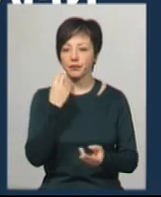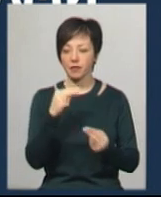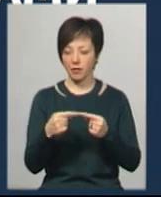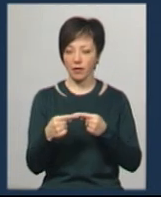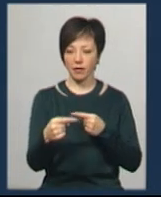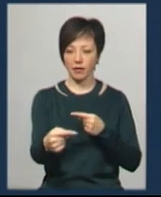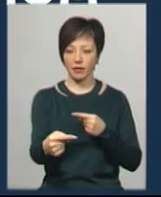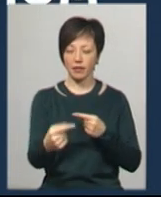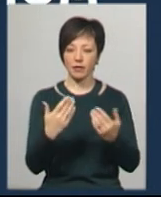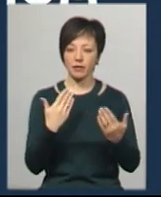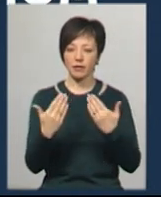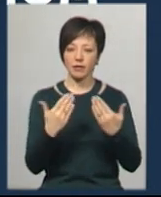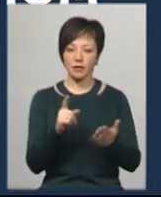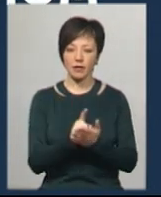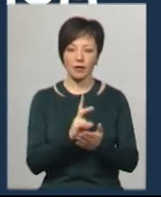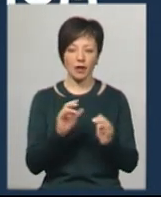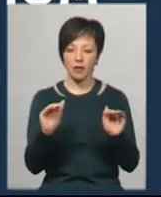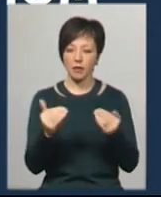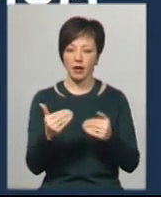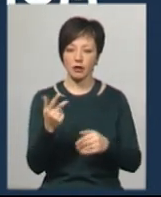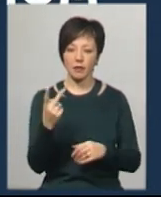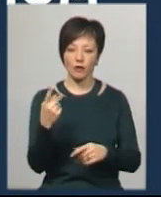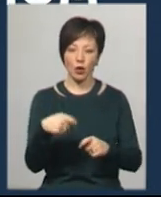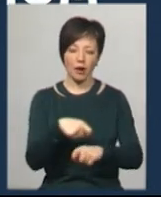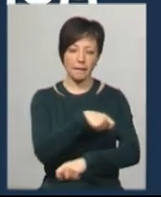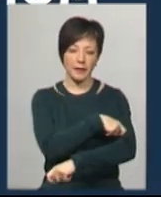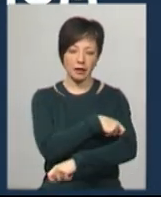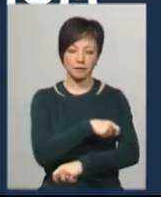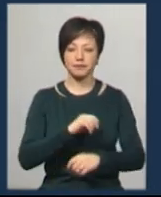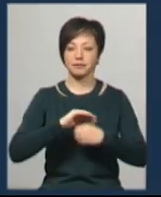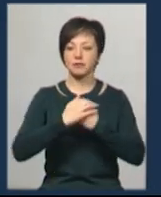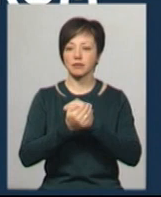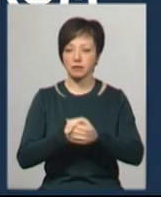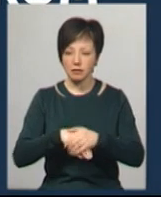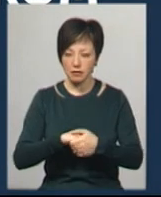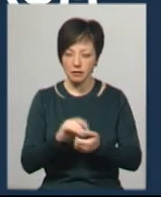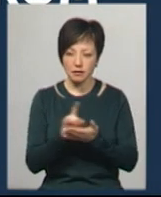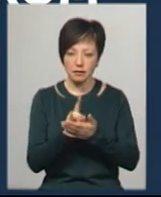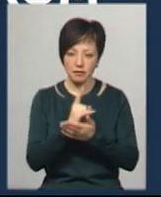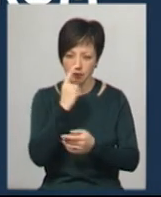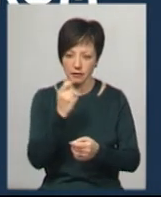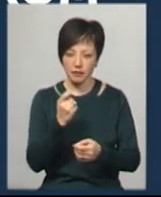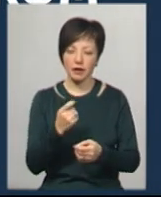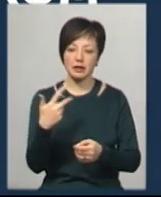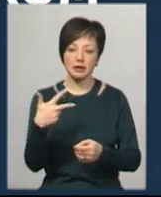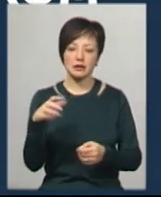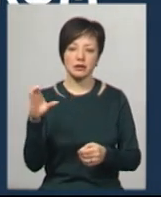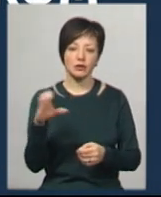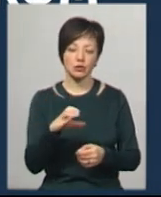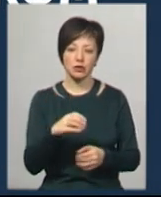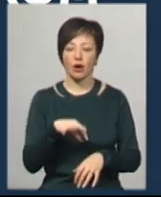дистанція до співрозмовника має бути не менше, як півтора метри. Мийте руки з милом ретельно упродовж 30 секунд.